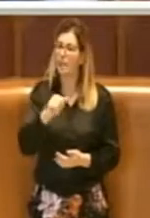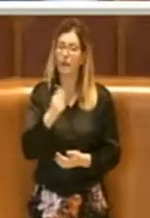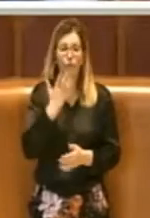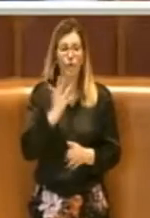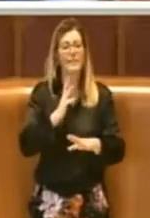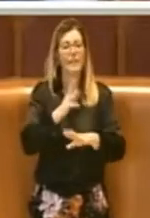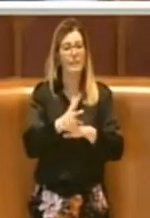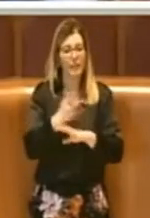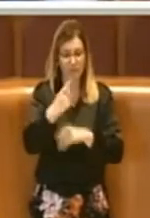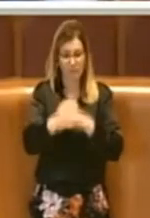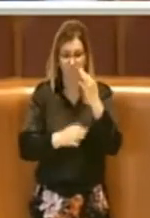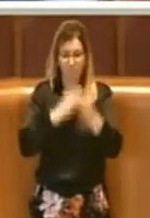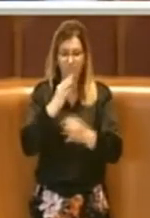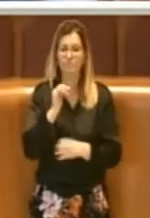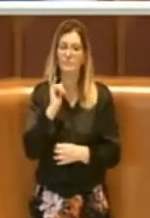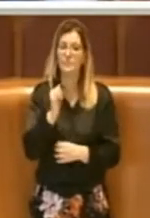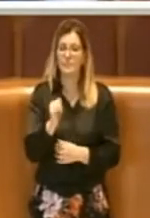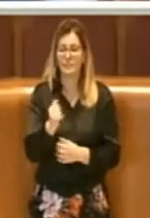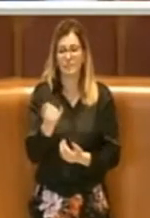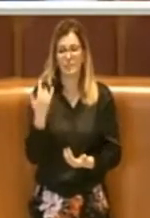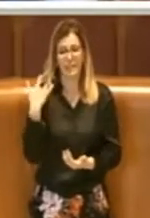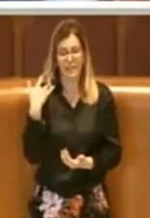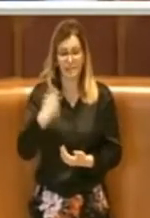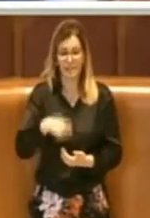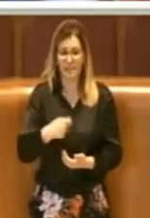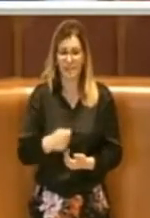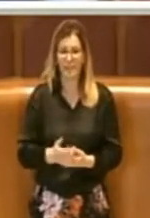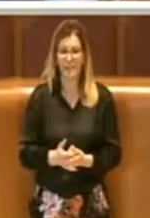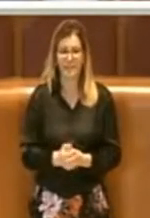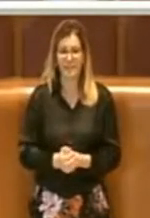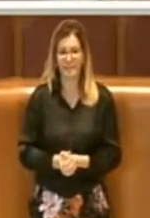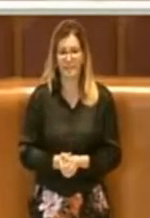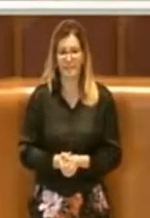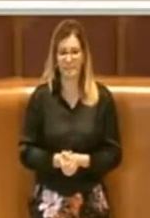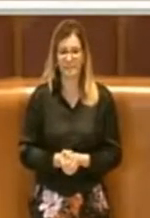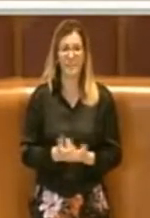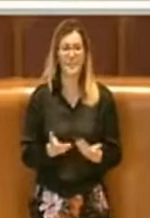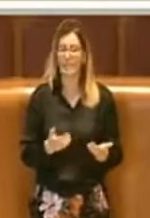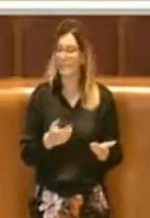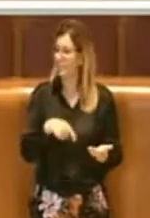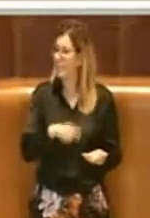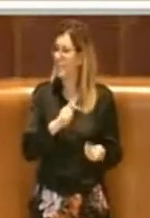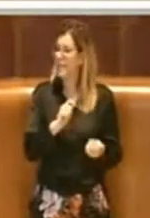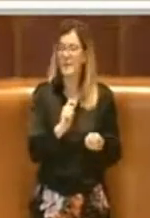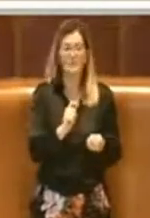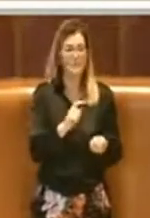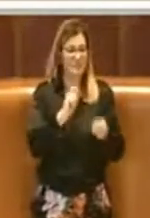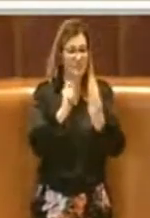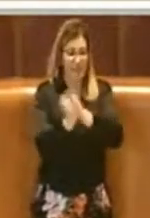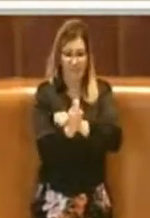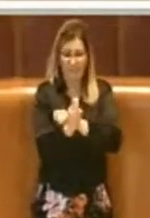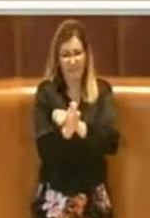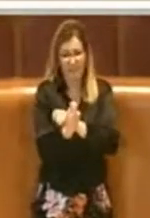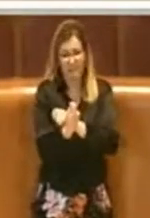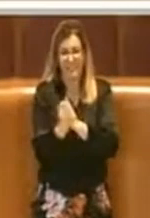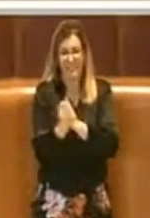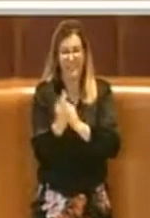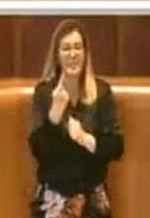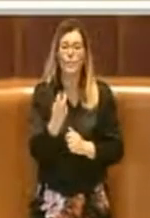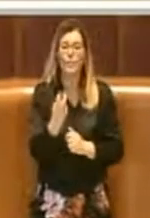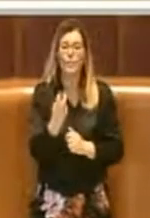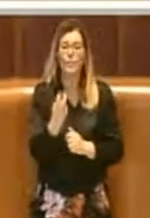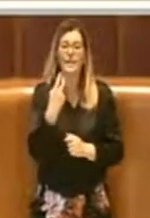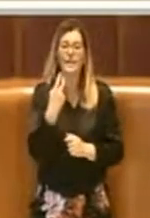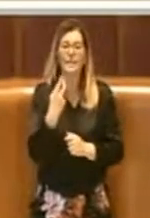Sì, grazie Presidente, l'ho scritto anche in chat. Allora, questo emendamento riguarda delle